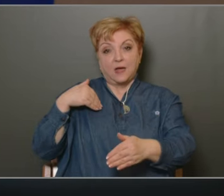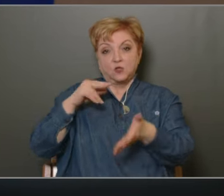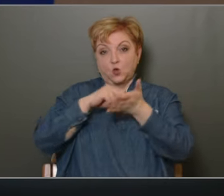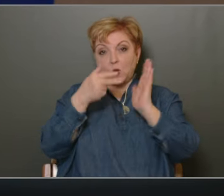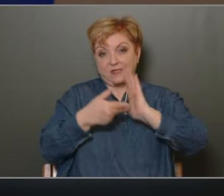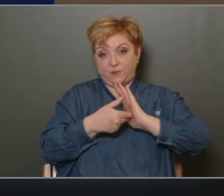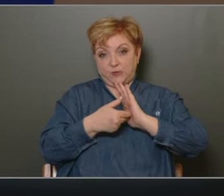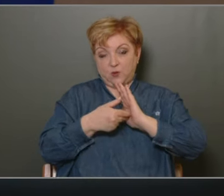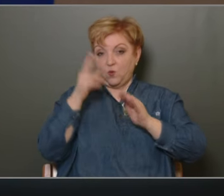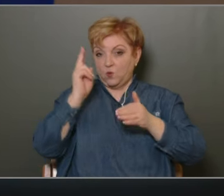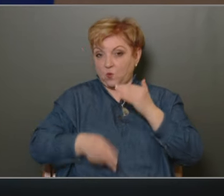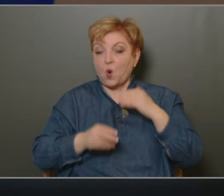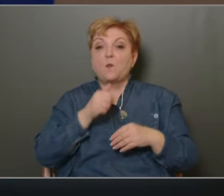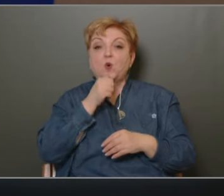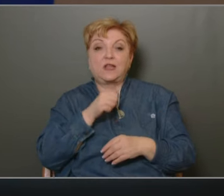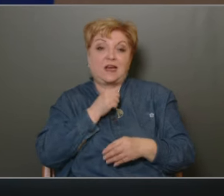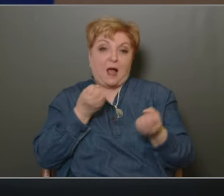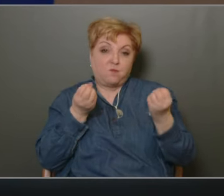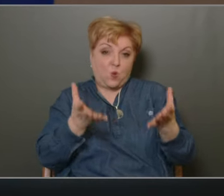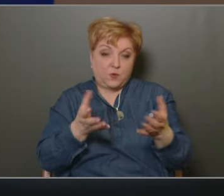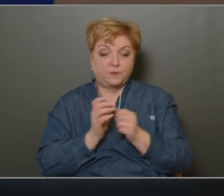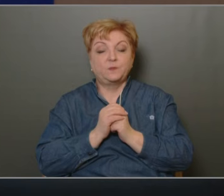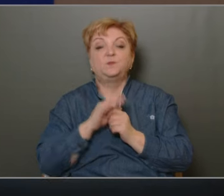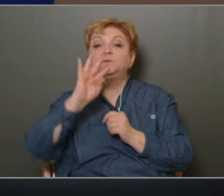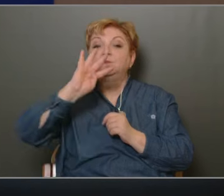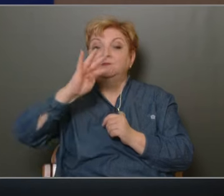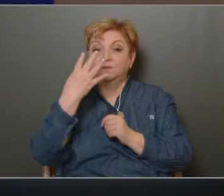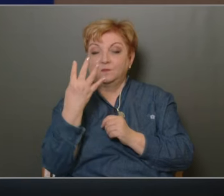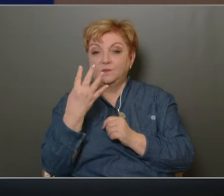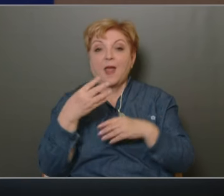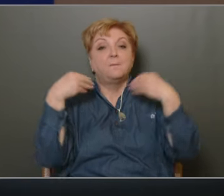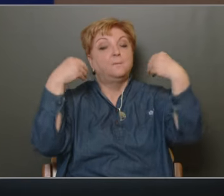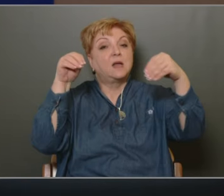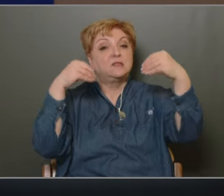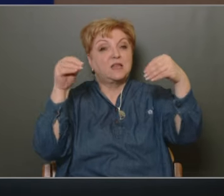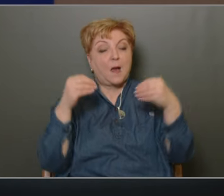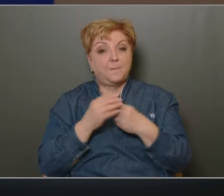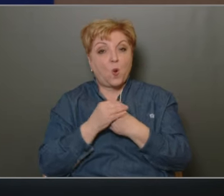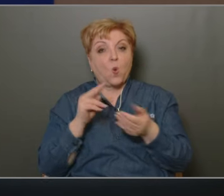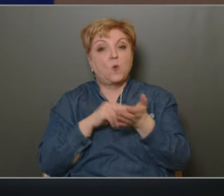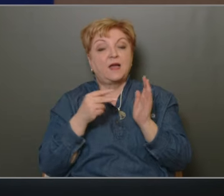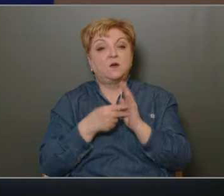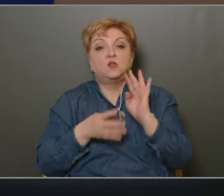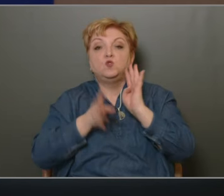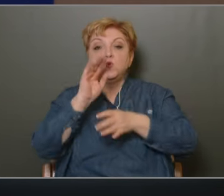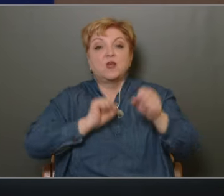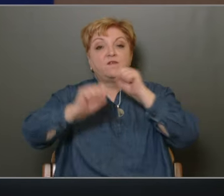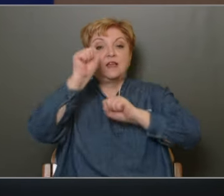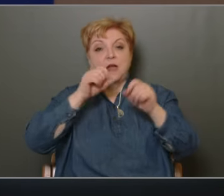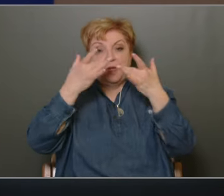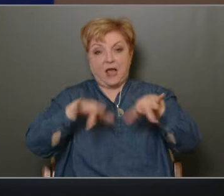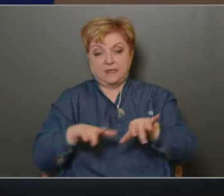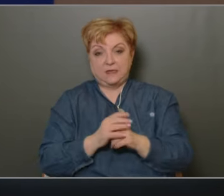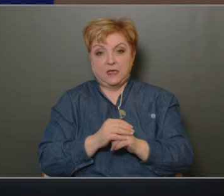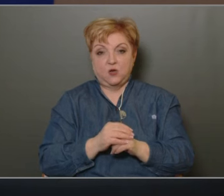végrehajtásáról Pukner Gábor előterjesztésében. Negyedikként beszámolott a kerület tűzvédelmi helyzetéről,